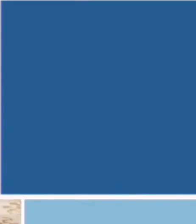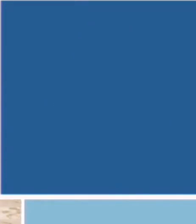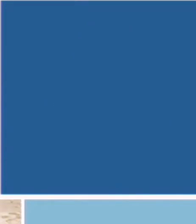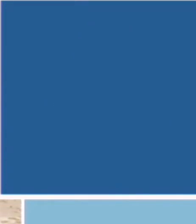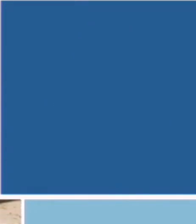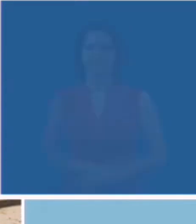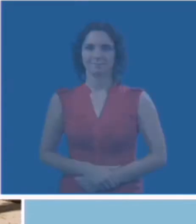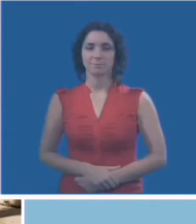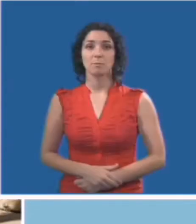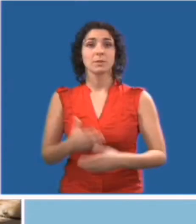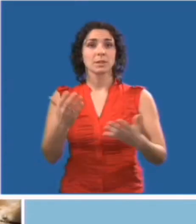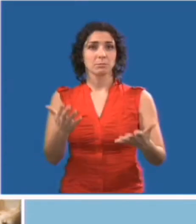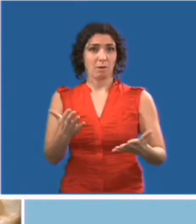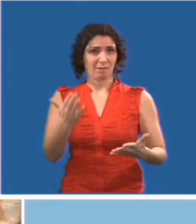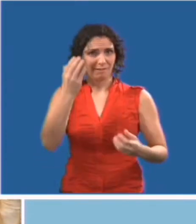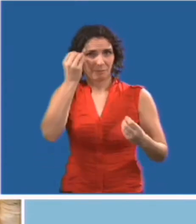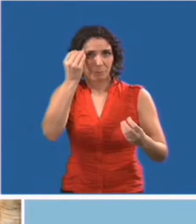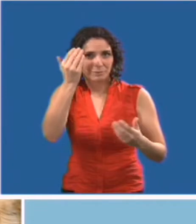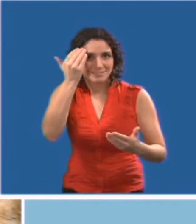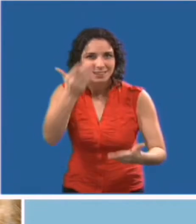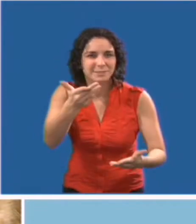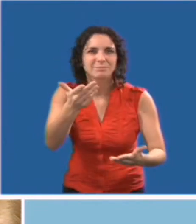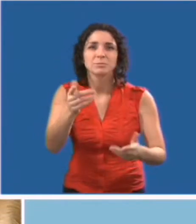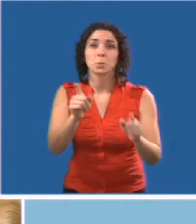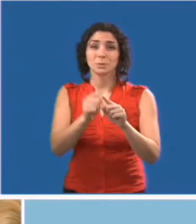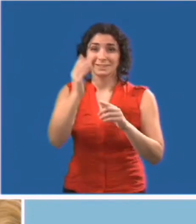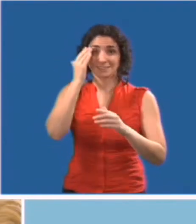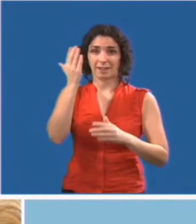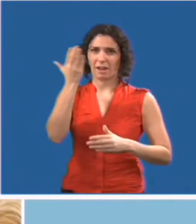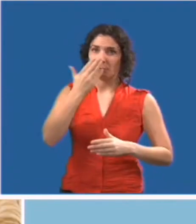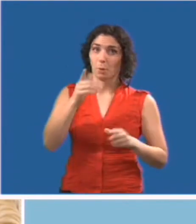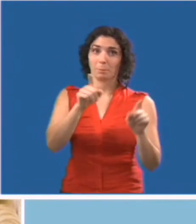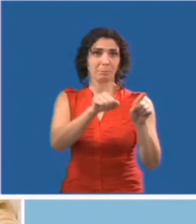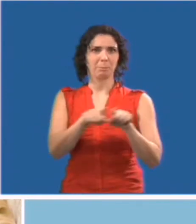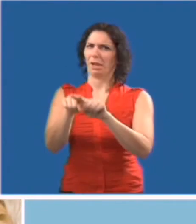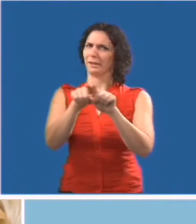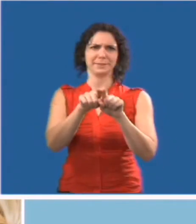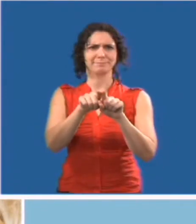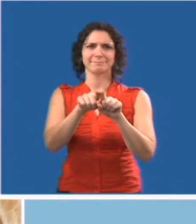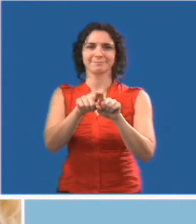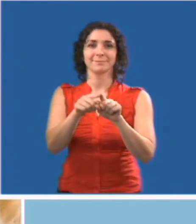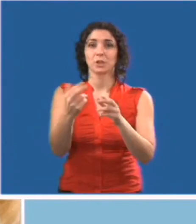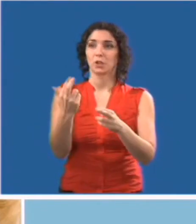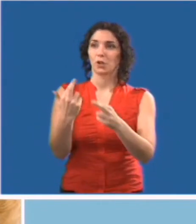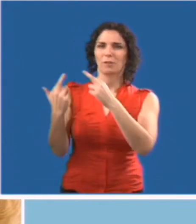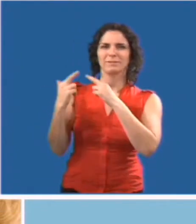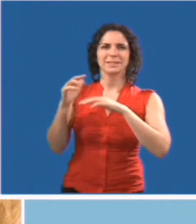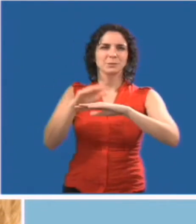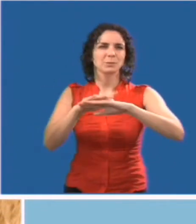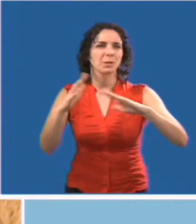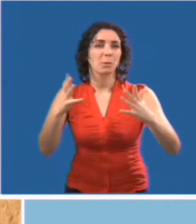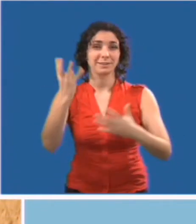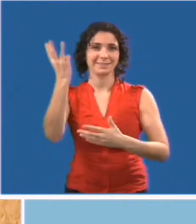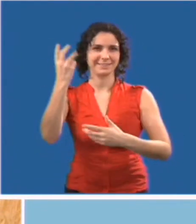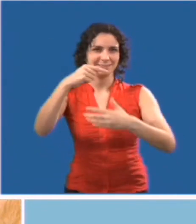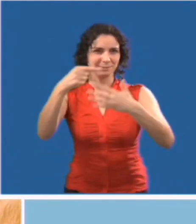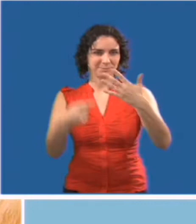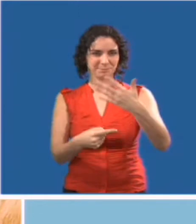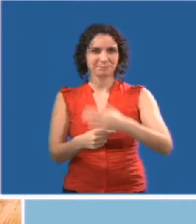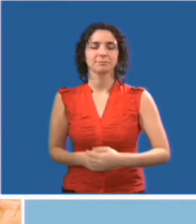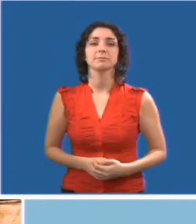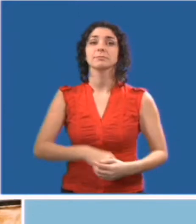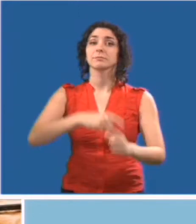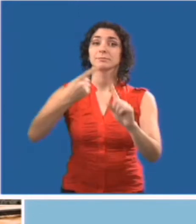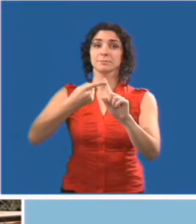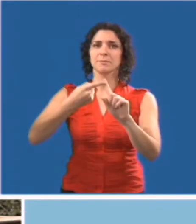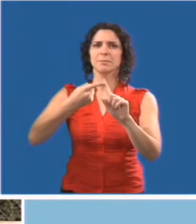Avec ces faits en mémoire et sachant que les personnes sont atteintes de perte de la vision à divers degrés,